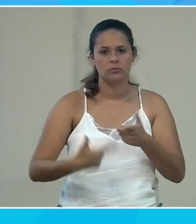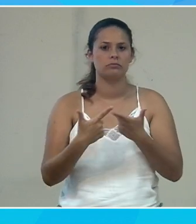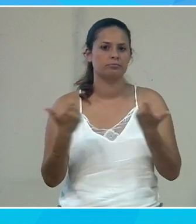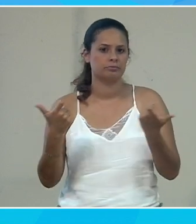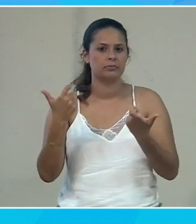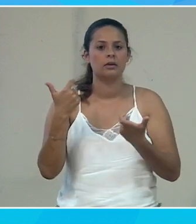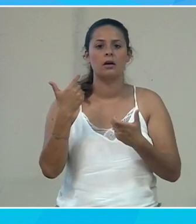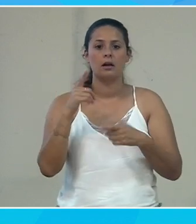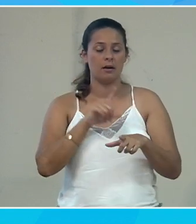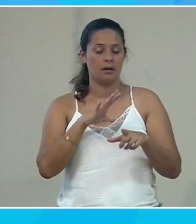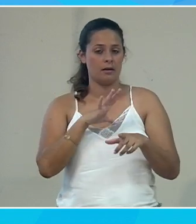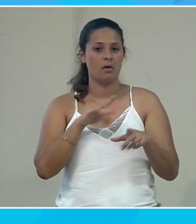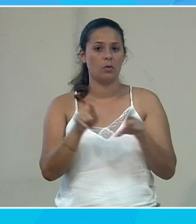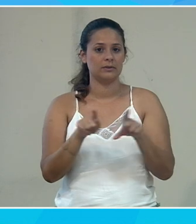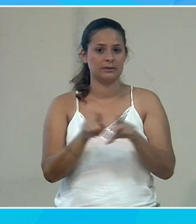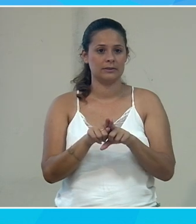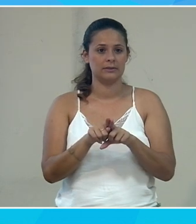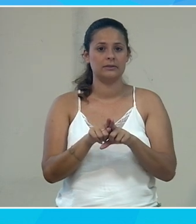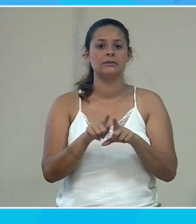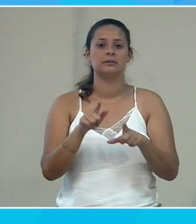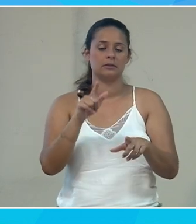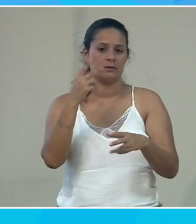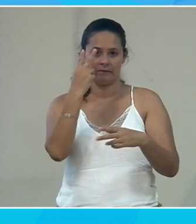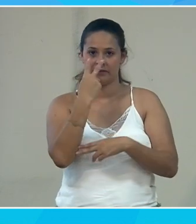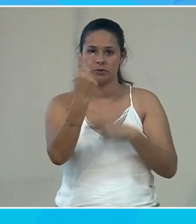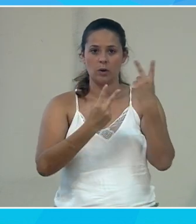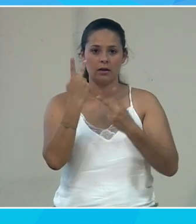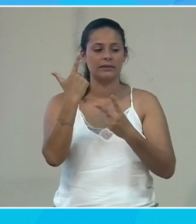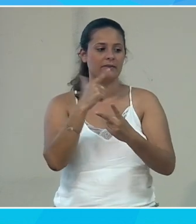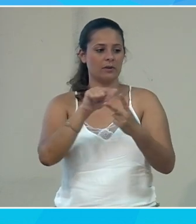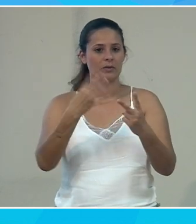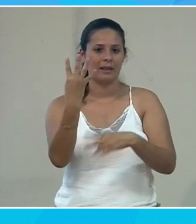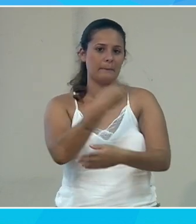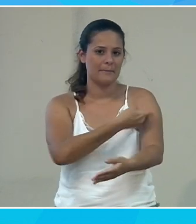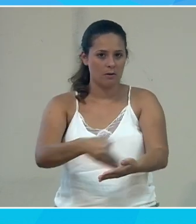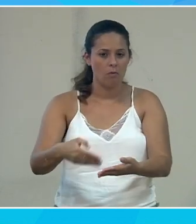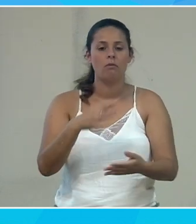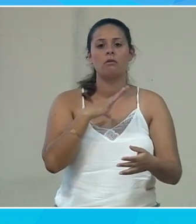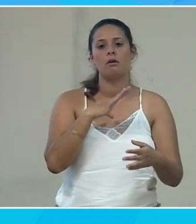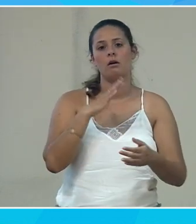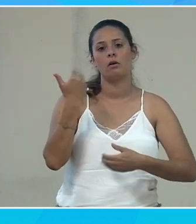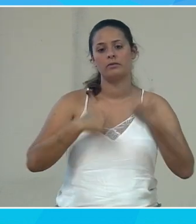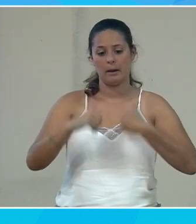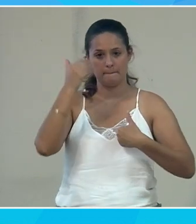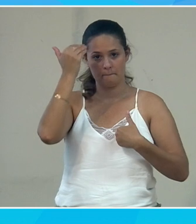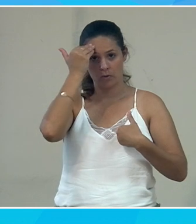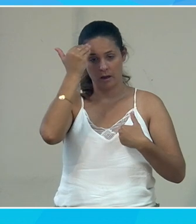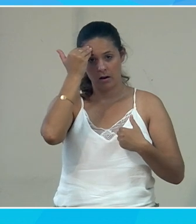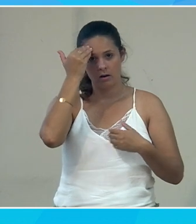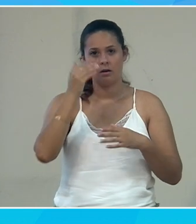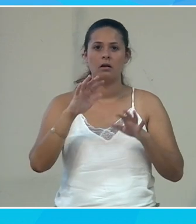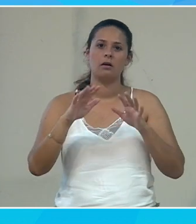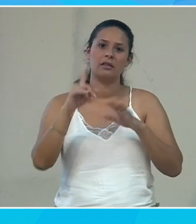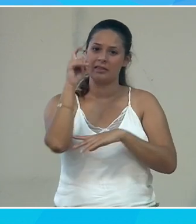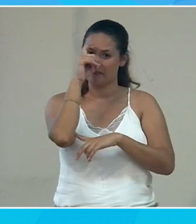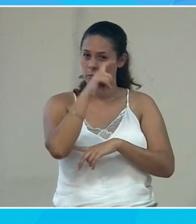a le handicap visuel, c'est 1,7 million, donc c'est quand même relativement important en termes de chiffres. Et puis après, on est sur le handicap mental. Alors, avec une